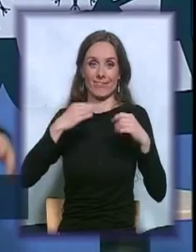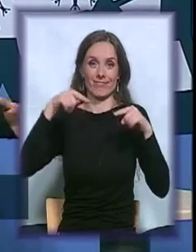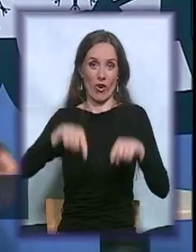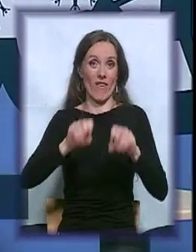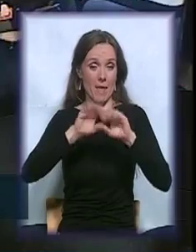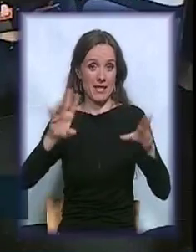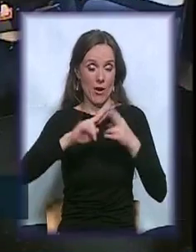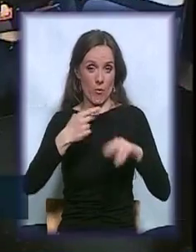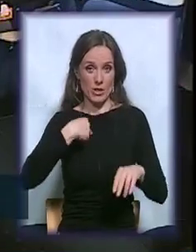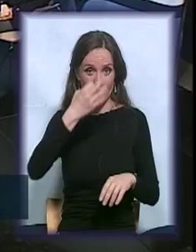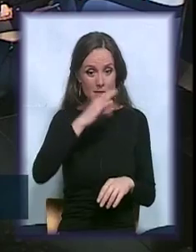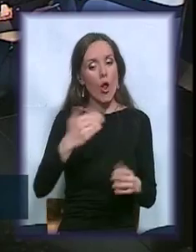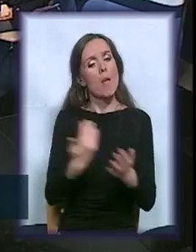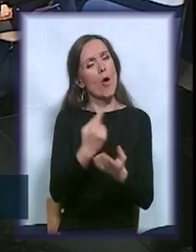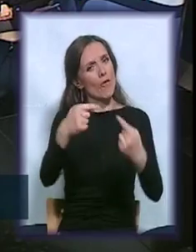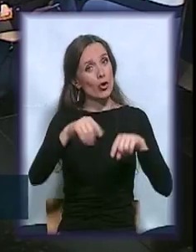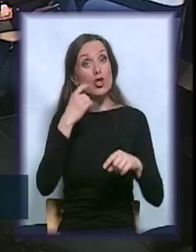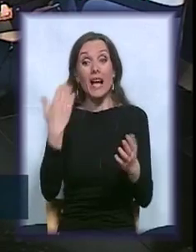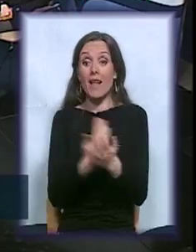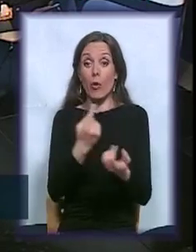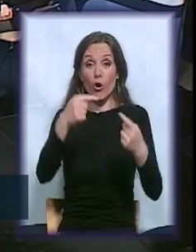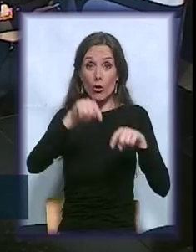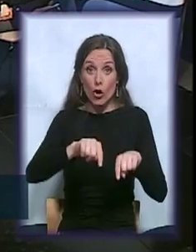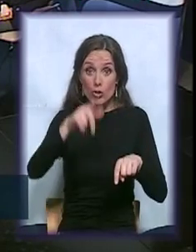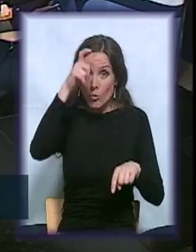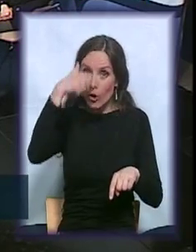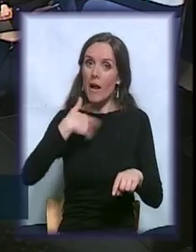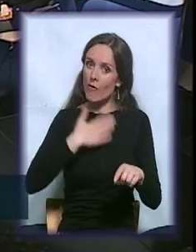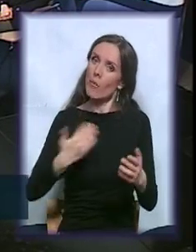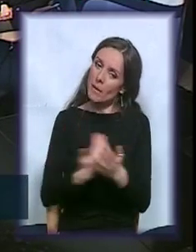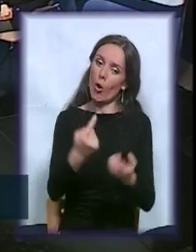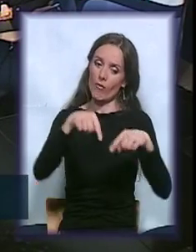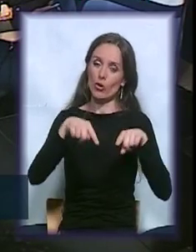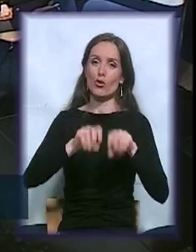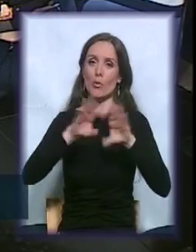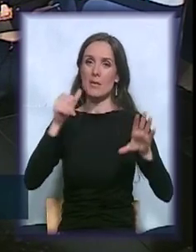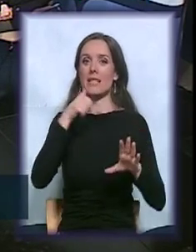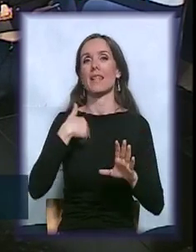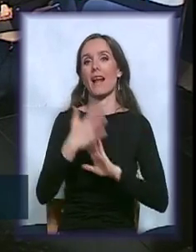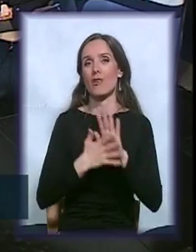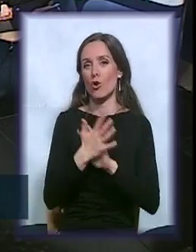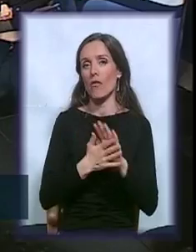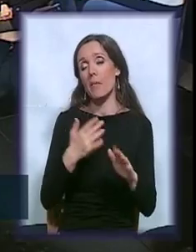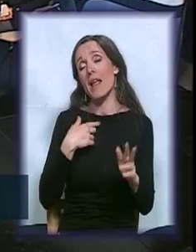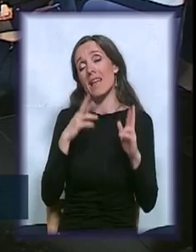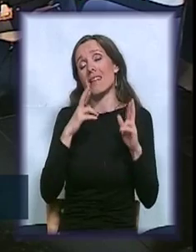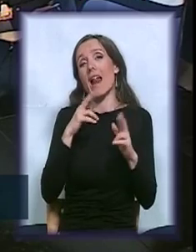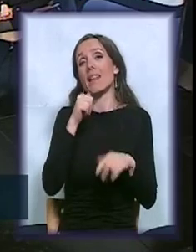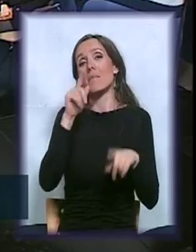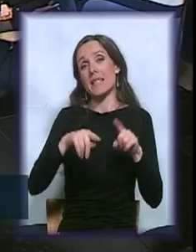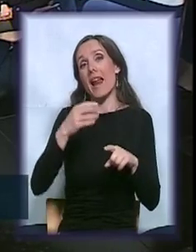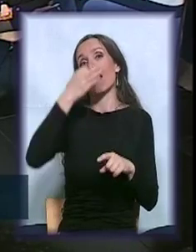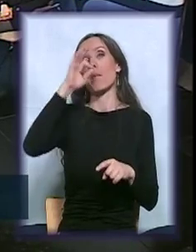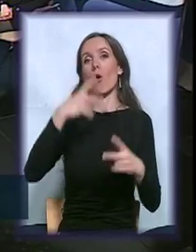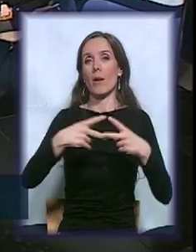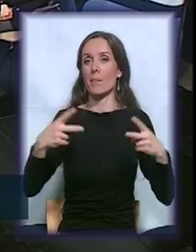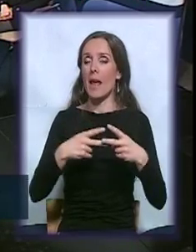čuvim da ste ponovo u Beogradu, volila bih da ponovo gostujemo i da razgovaramo. Nadam se i sa mnogo povoljnim temama.